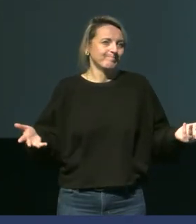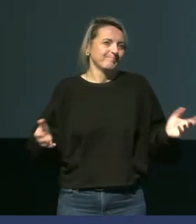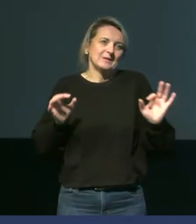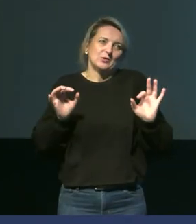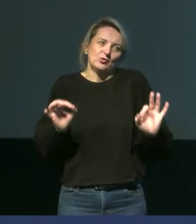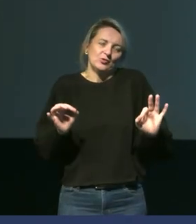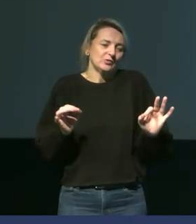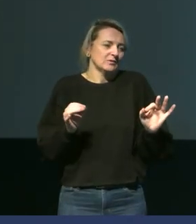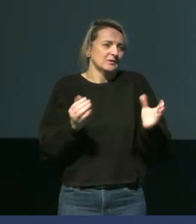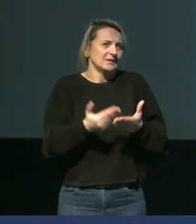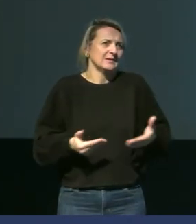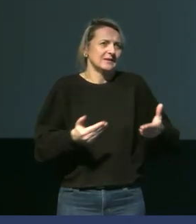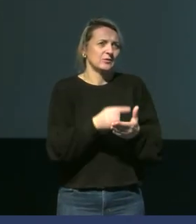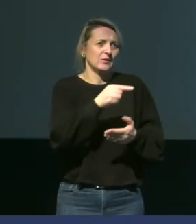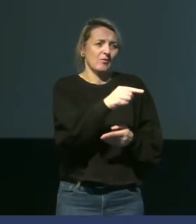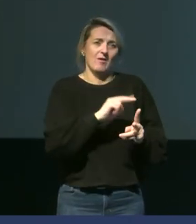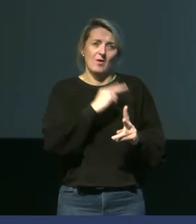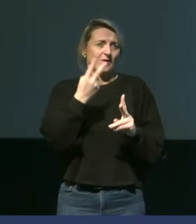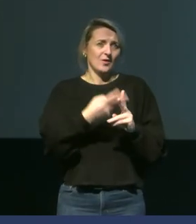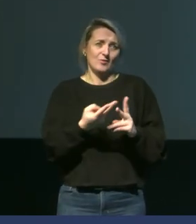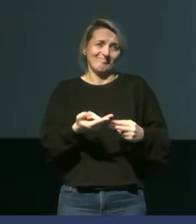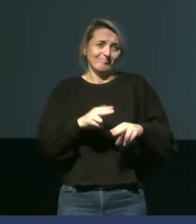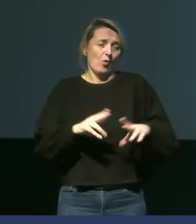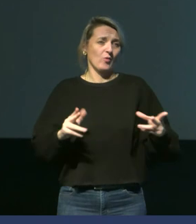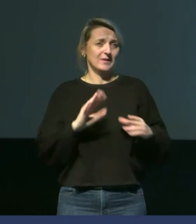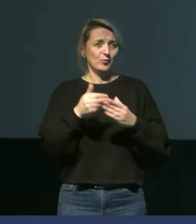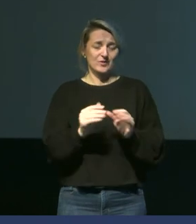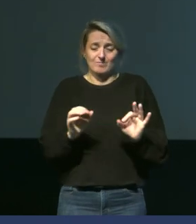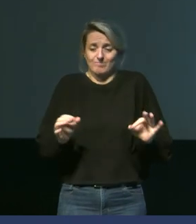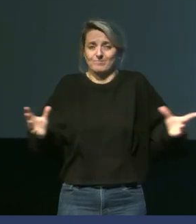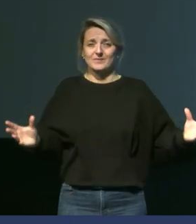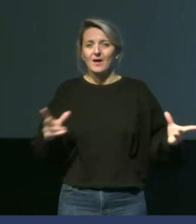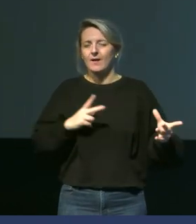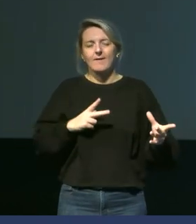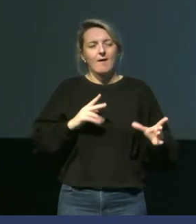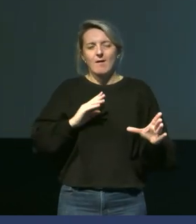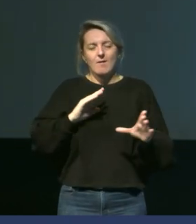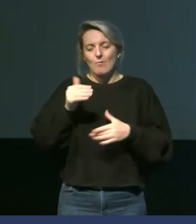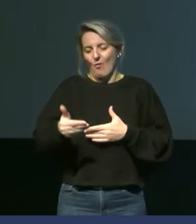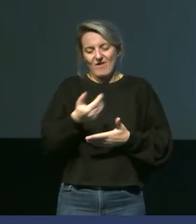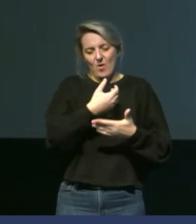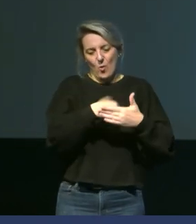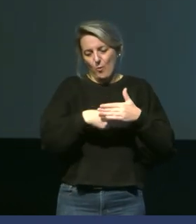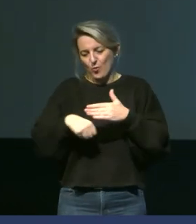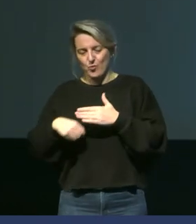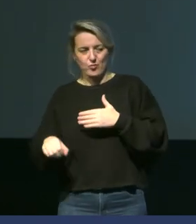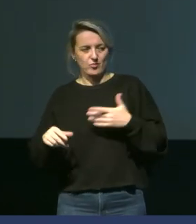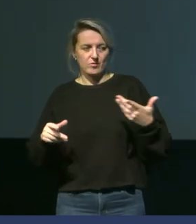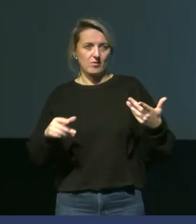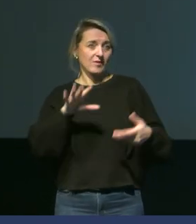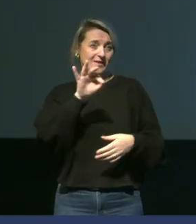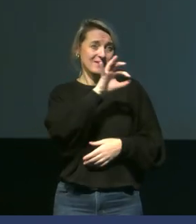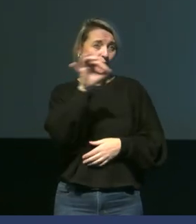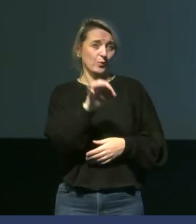Mais en tout cas, ici, dans ce cas-là, les oeufs sont perdus. Et c'est exactement ce qui s'est passé cette année. On a vraiment eu un très mauvais succès reproducteur. On a perdu déjà 50